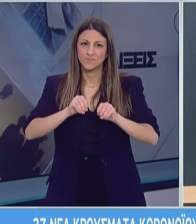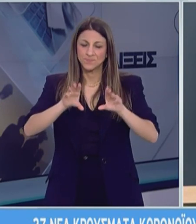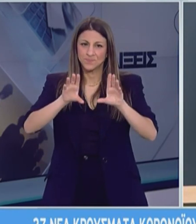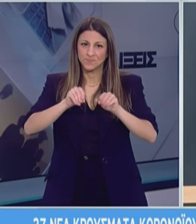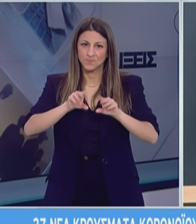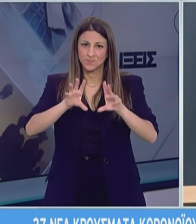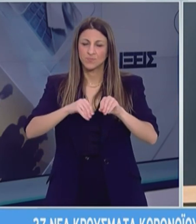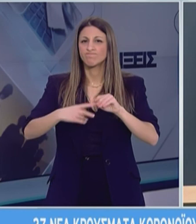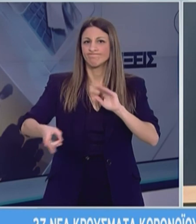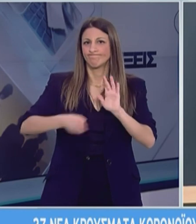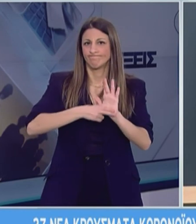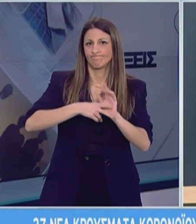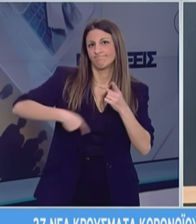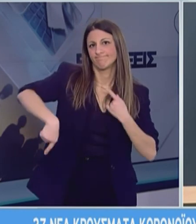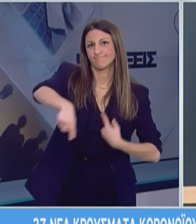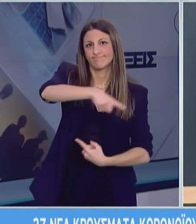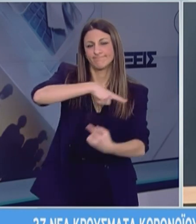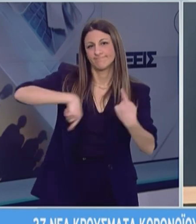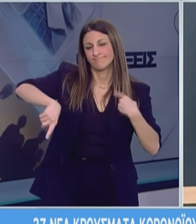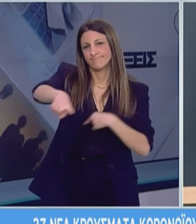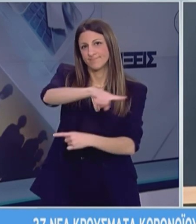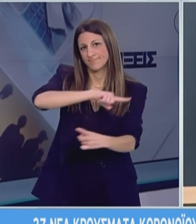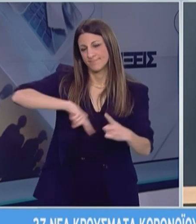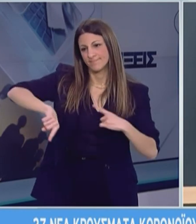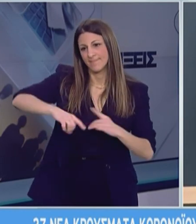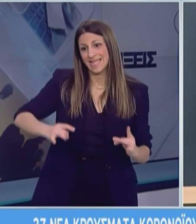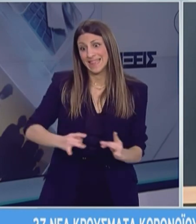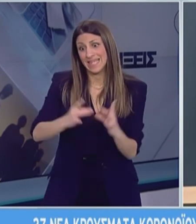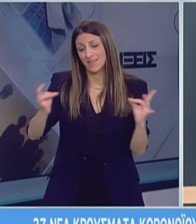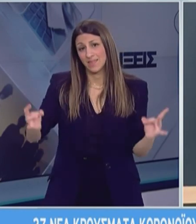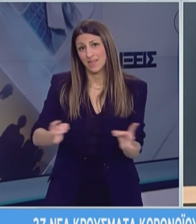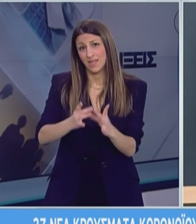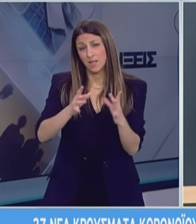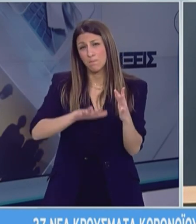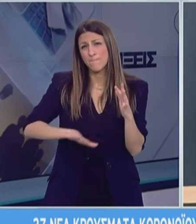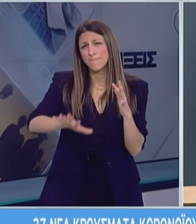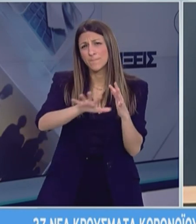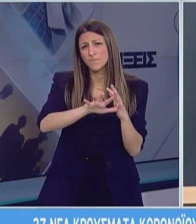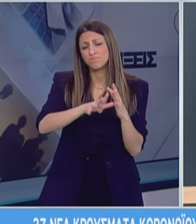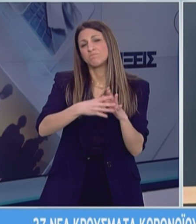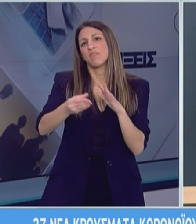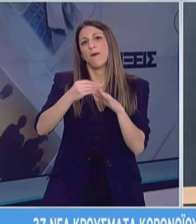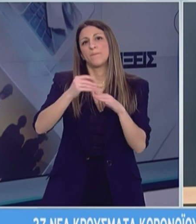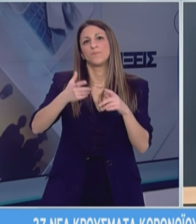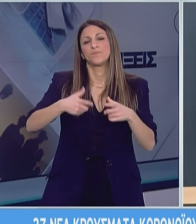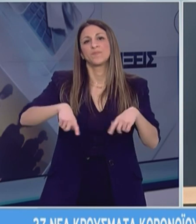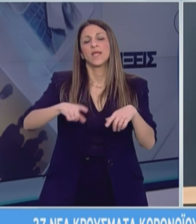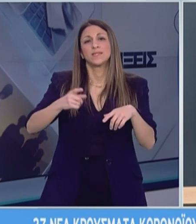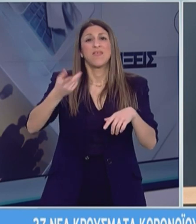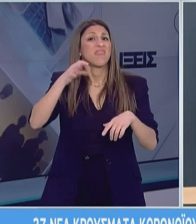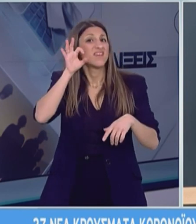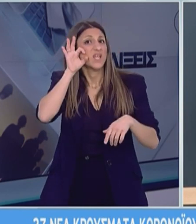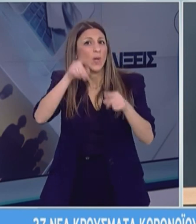στους περιορισμούς μετακίνησης σε περιπτώσεις σε περιοχές σωματικής άσκησης όπως έγινε στη Νέα Παραλία